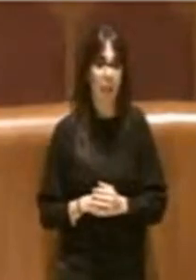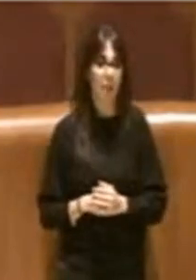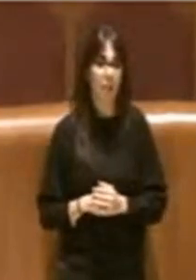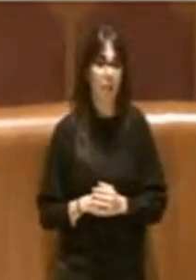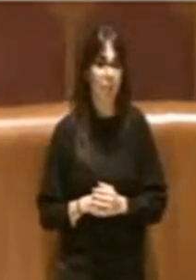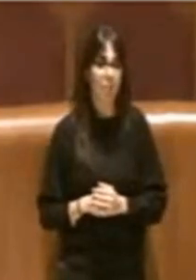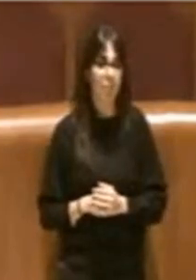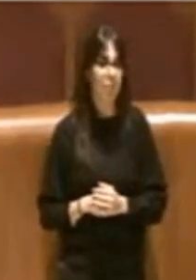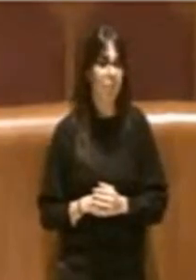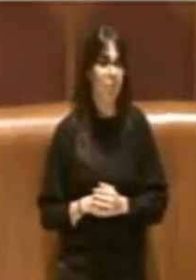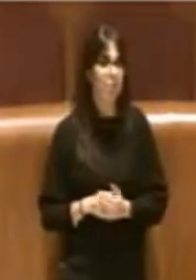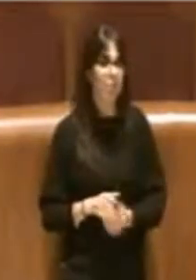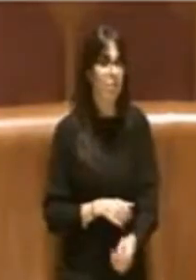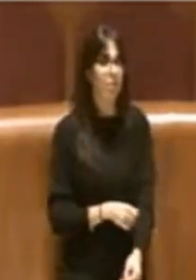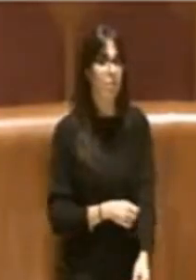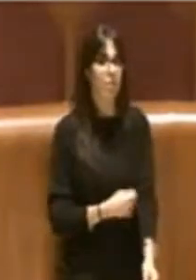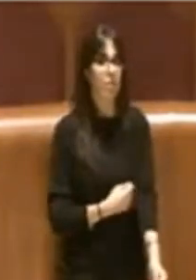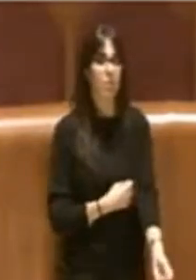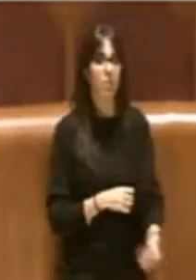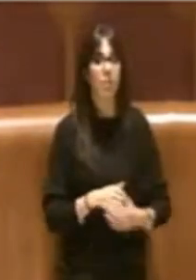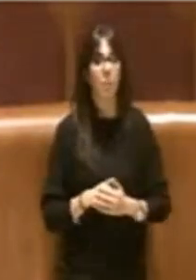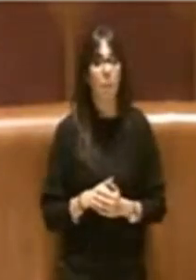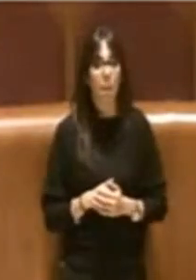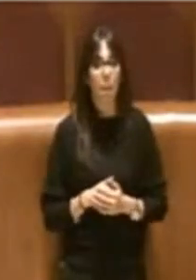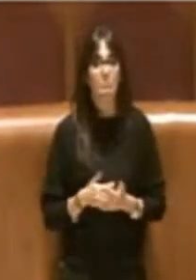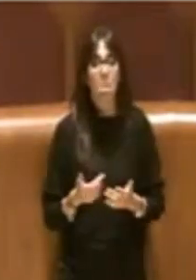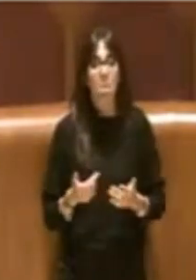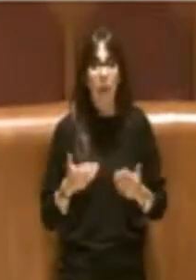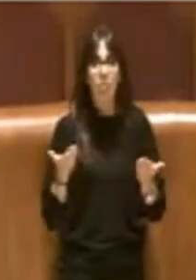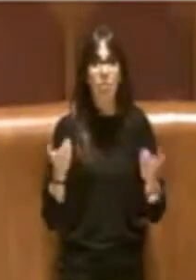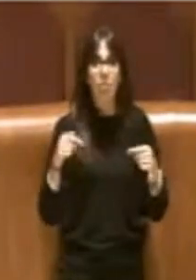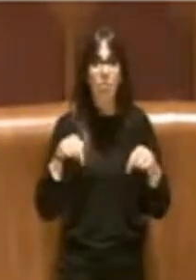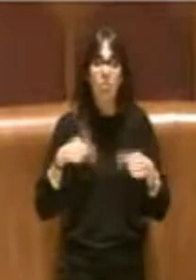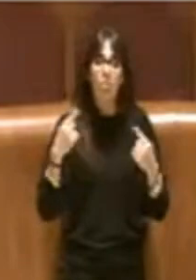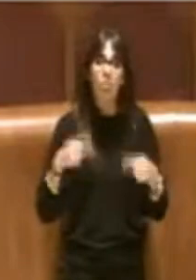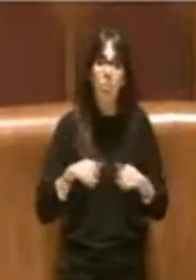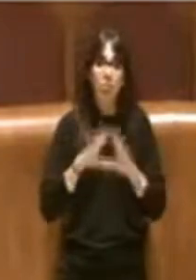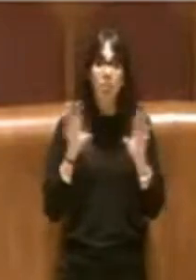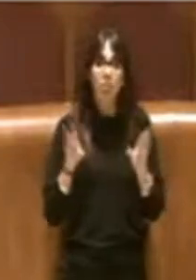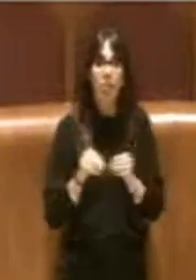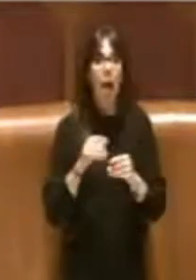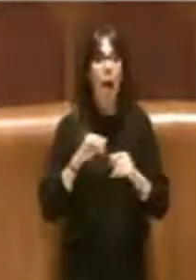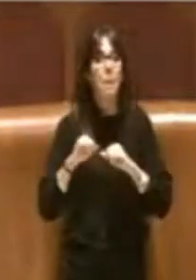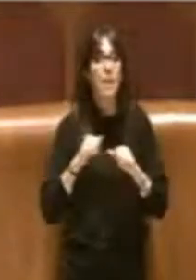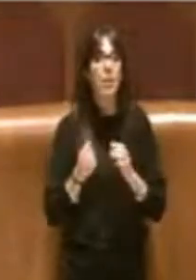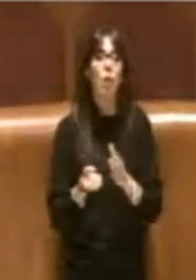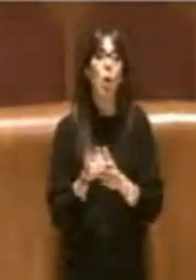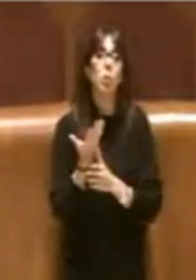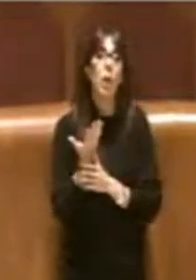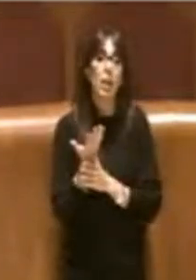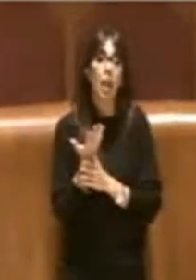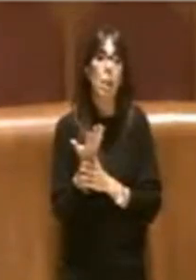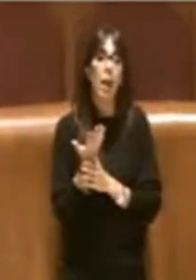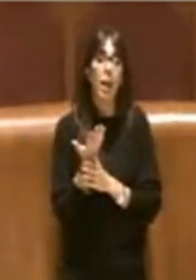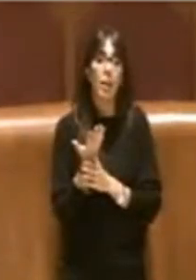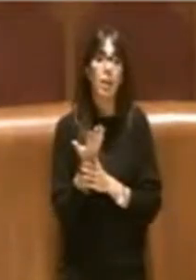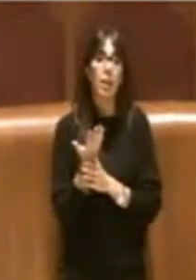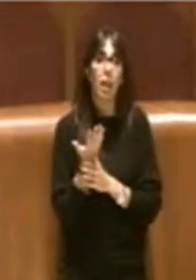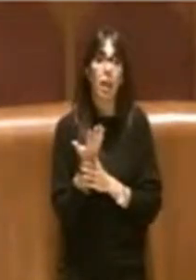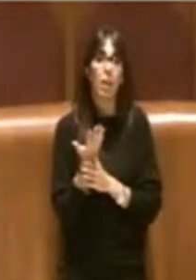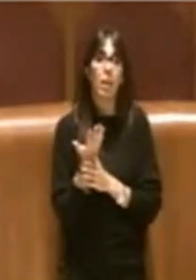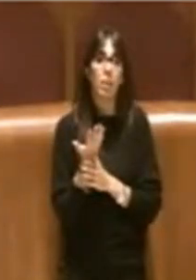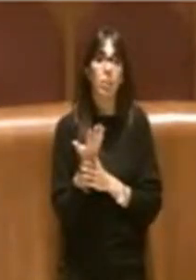Allora, su questo l'amministrazione, fortunatamente, muovendosi sotto